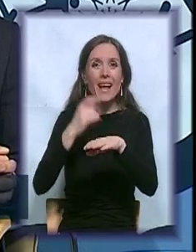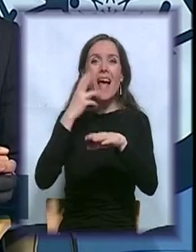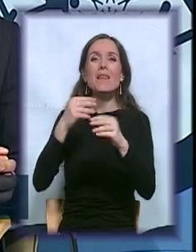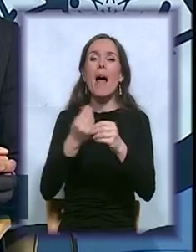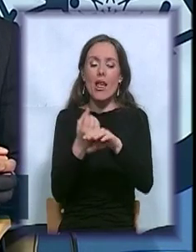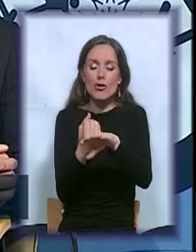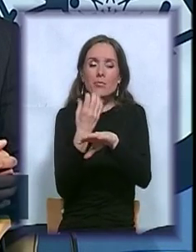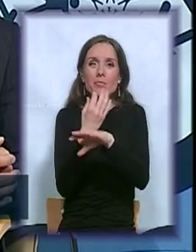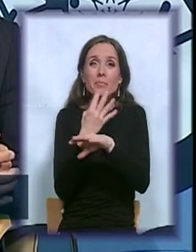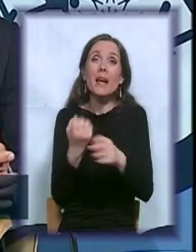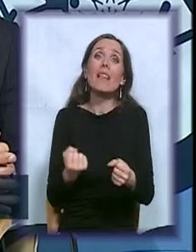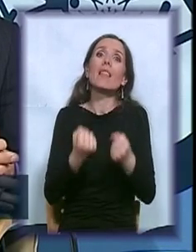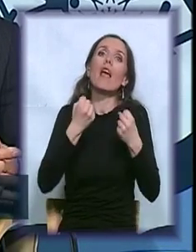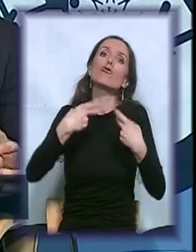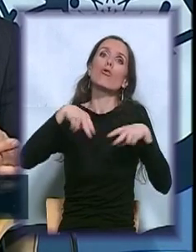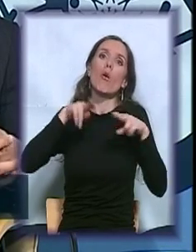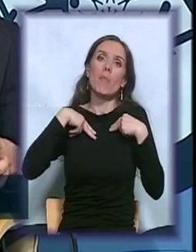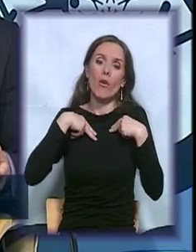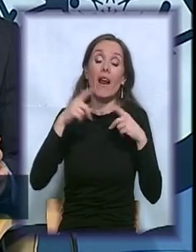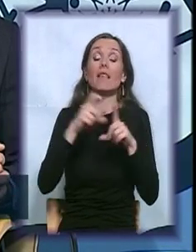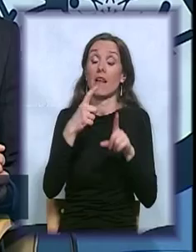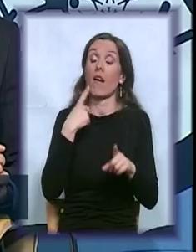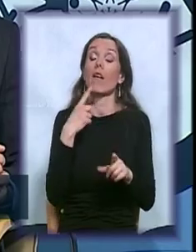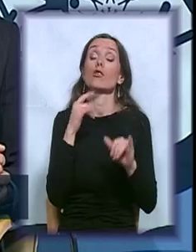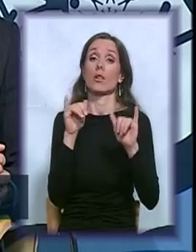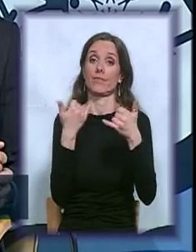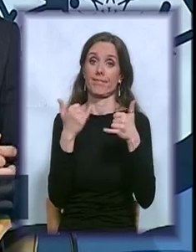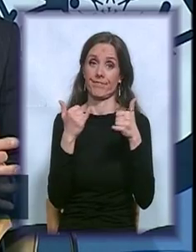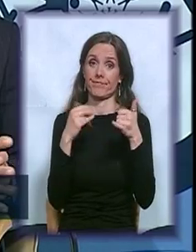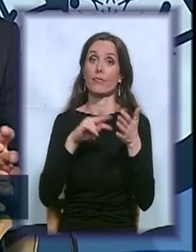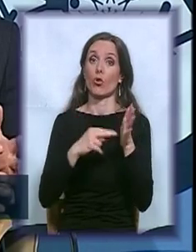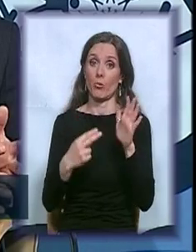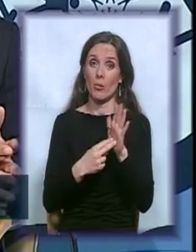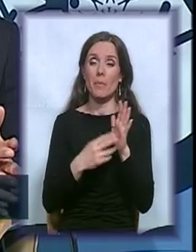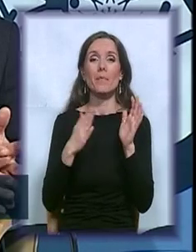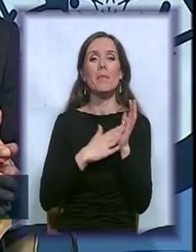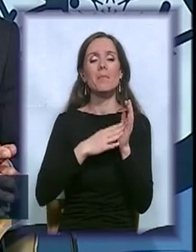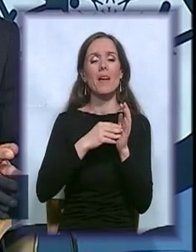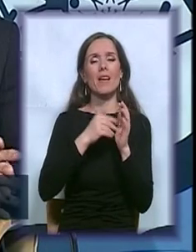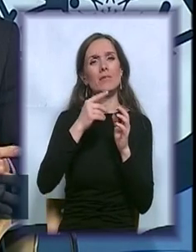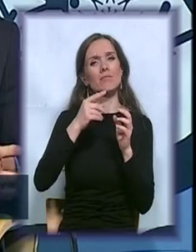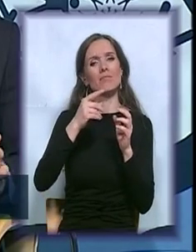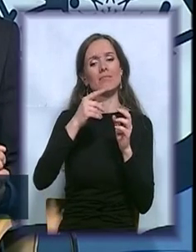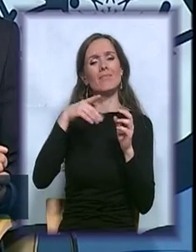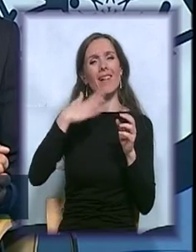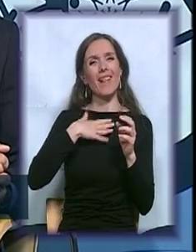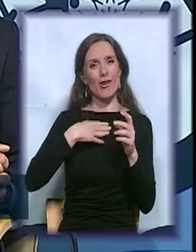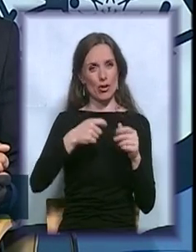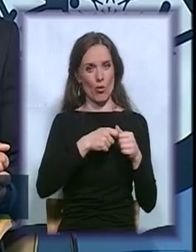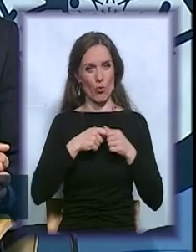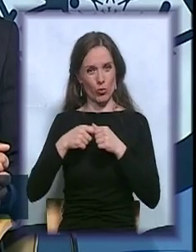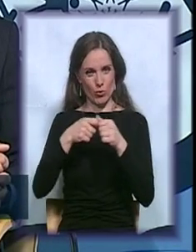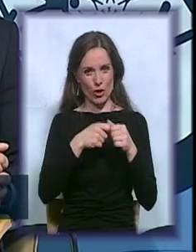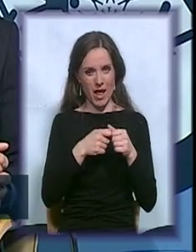i sve. Upravo to je problem što, recimo, populacija našeg odruženja spada u